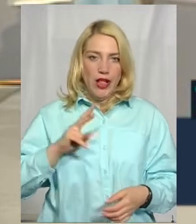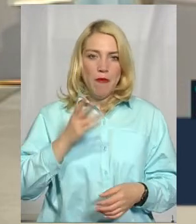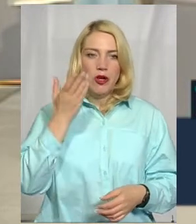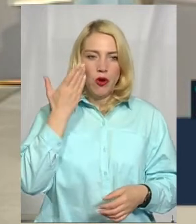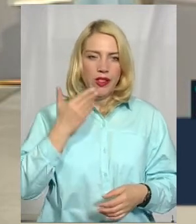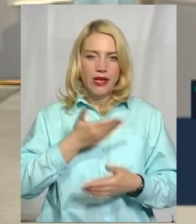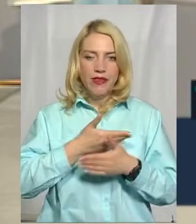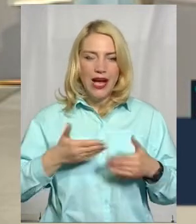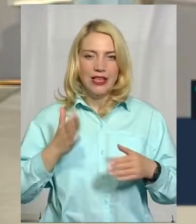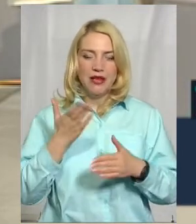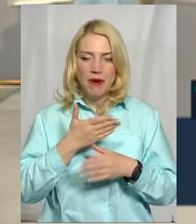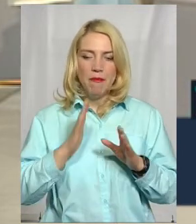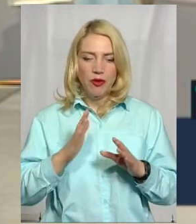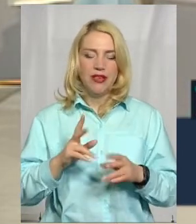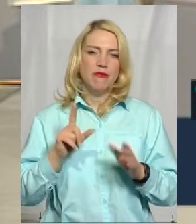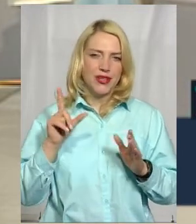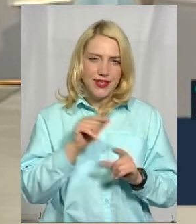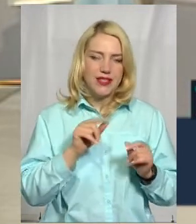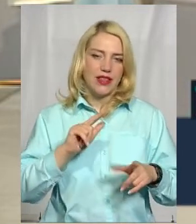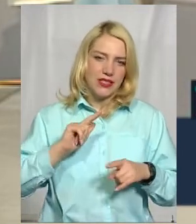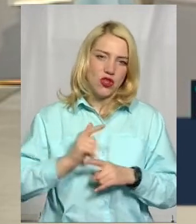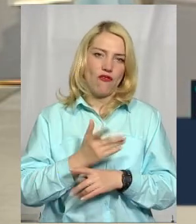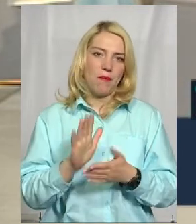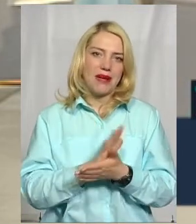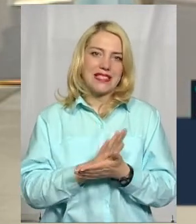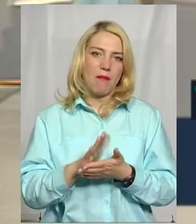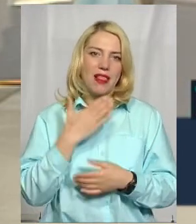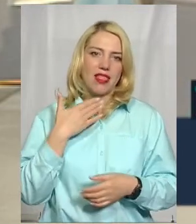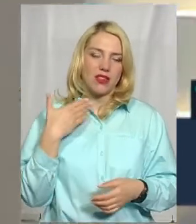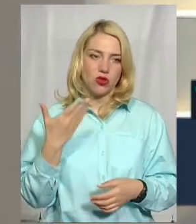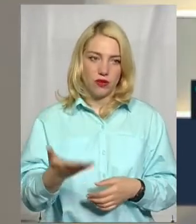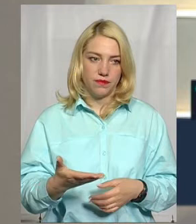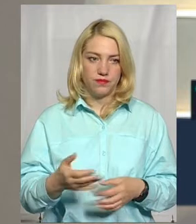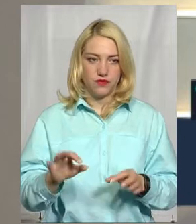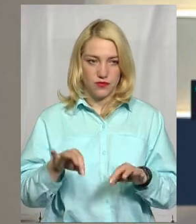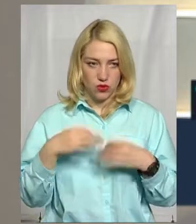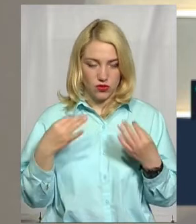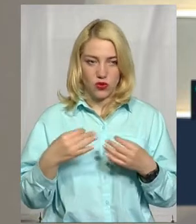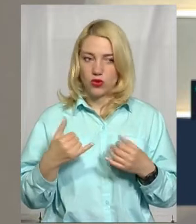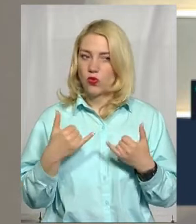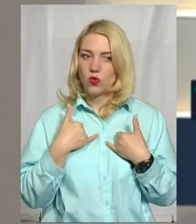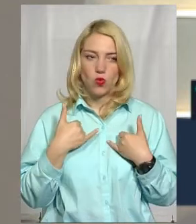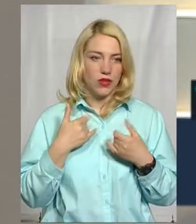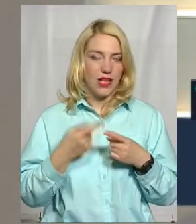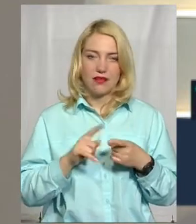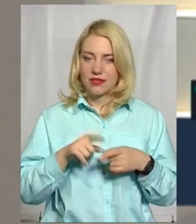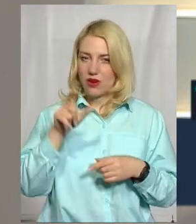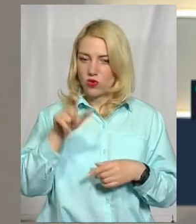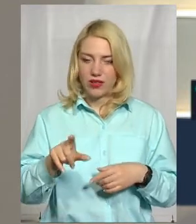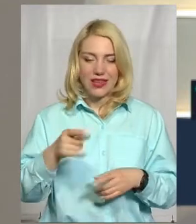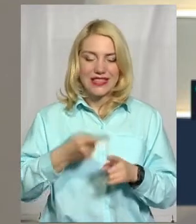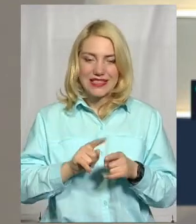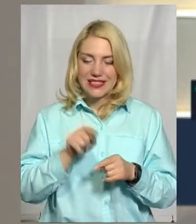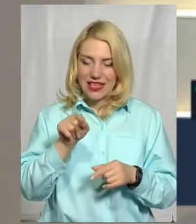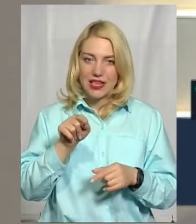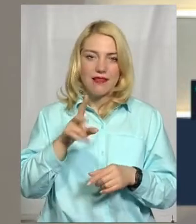Коли ми будемо їжити знову сплатно? Дозвольте я. У нас сьогодні не той спікер, який відповідає